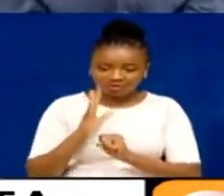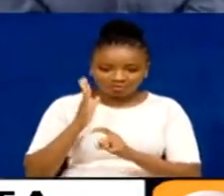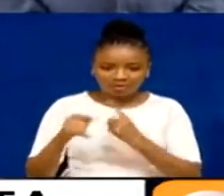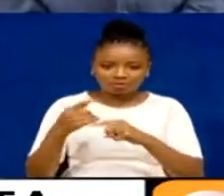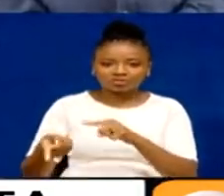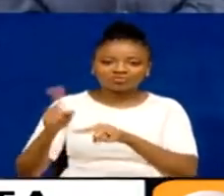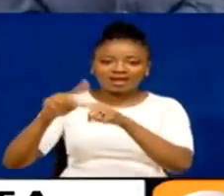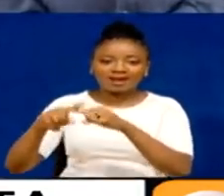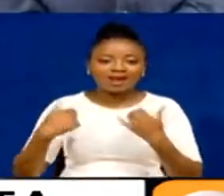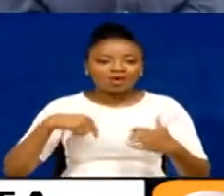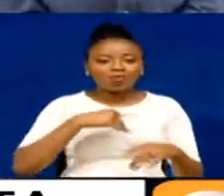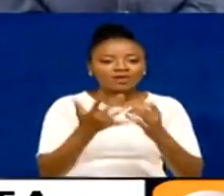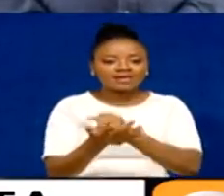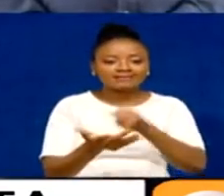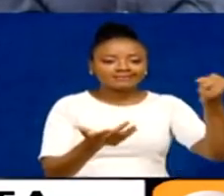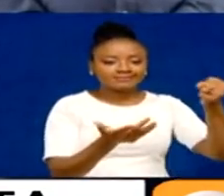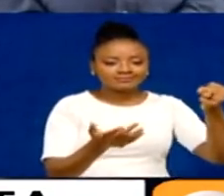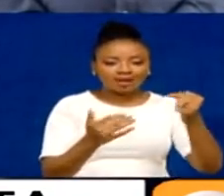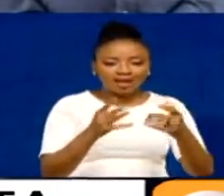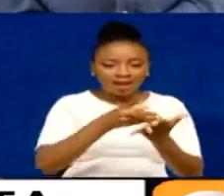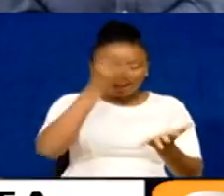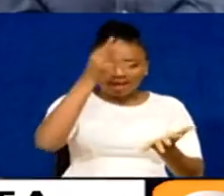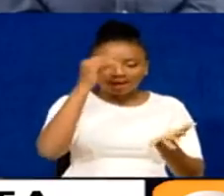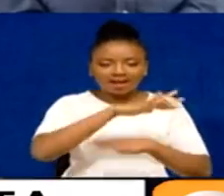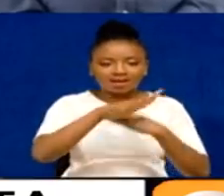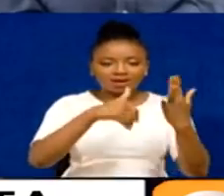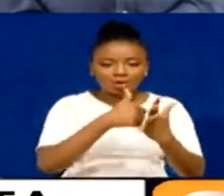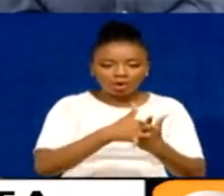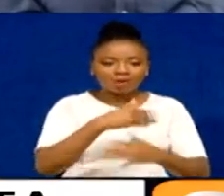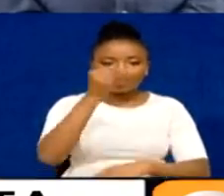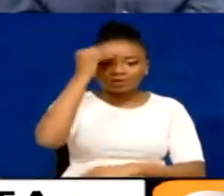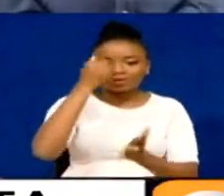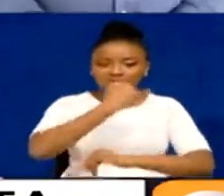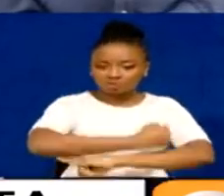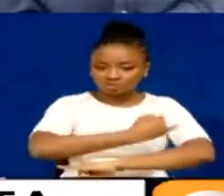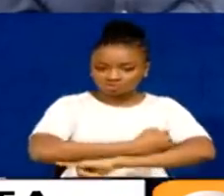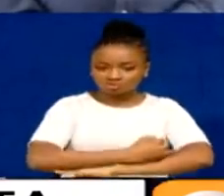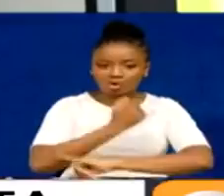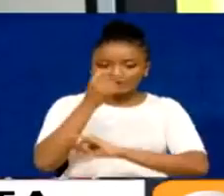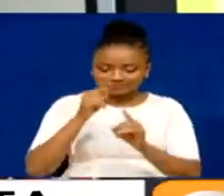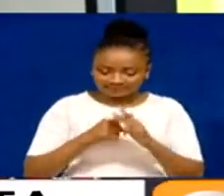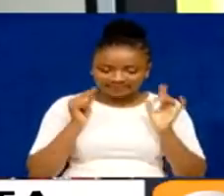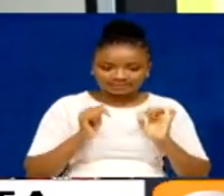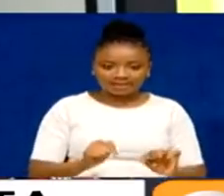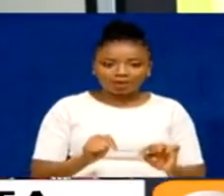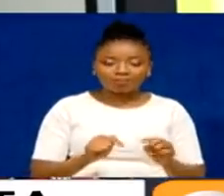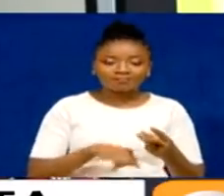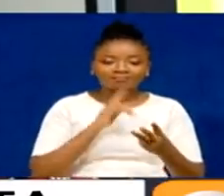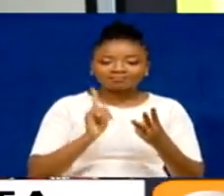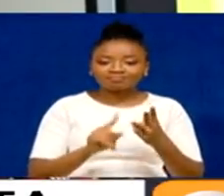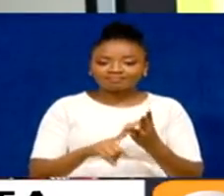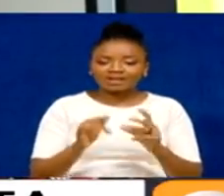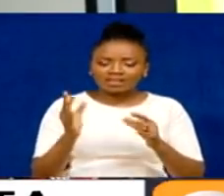suspended learning in all our education institutions with immediate effect. The busiest